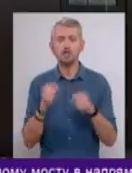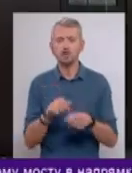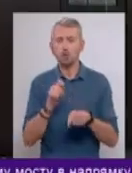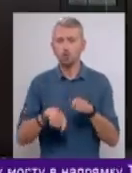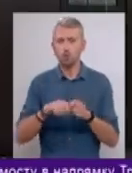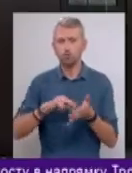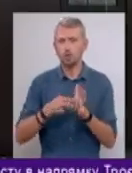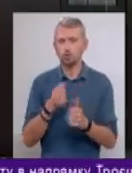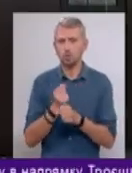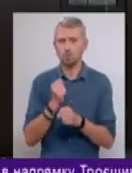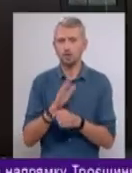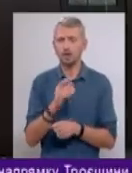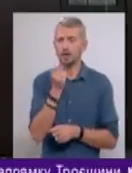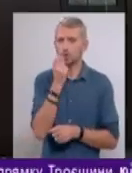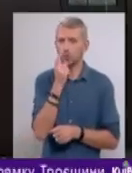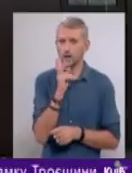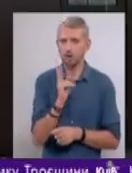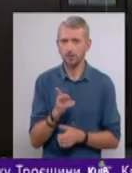планують зробити і в гідропарку.